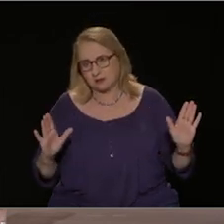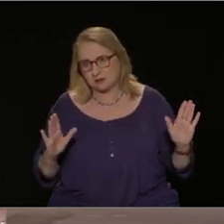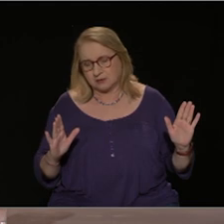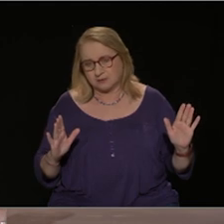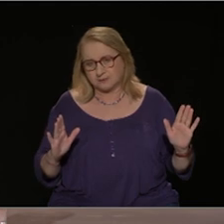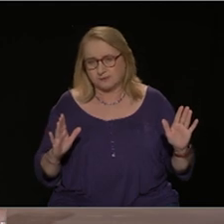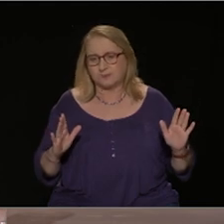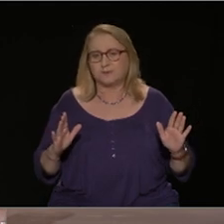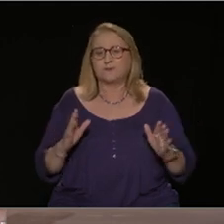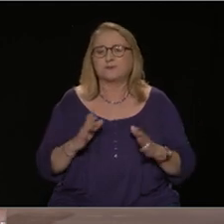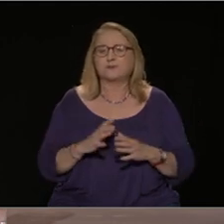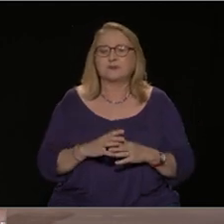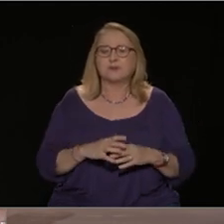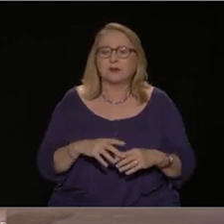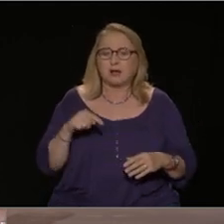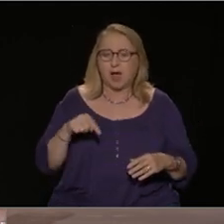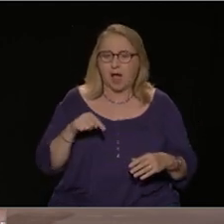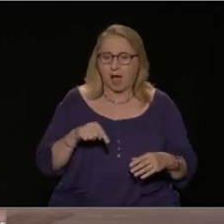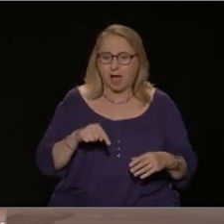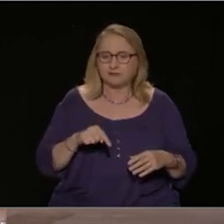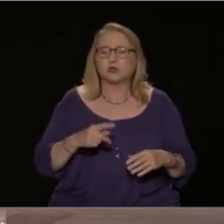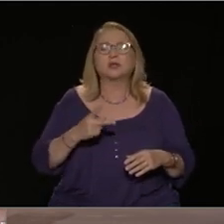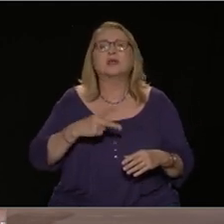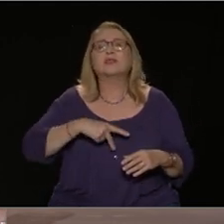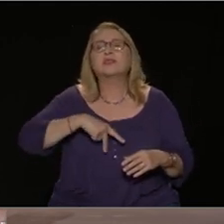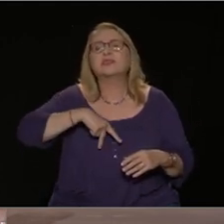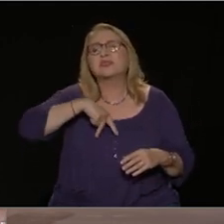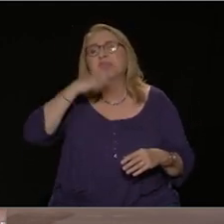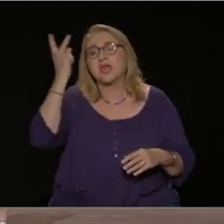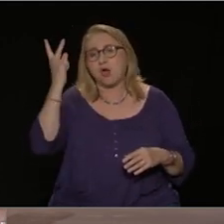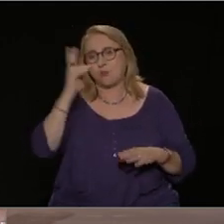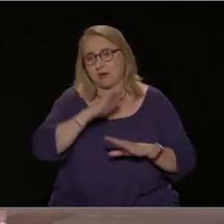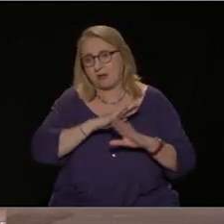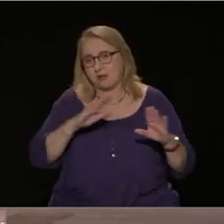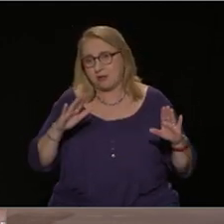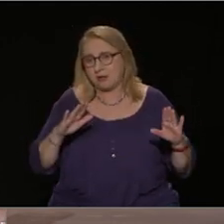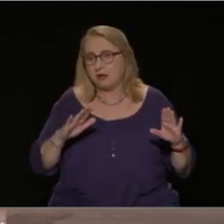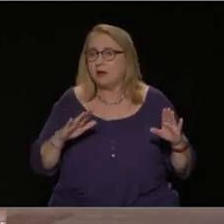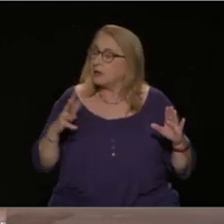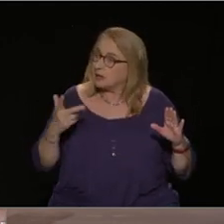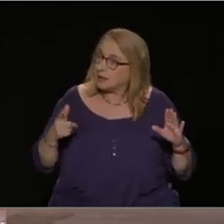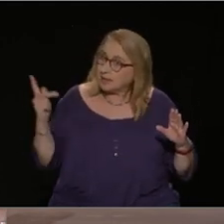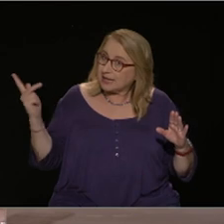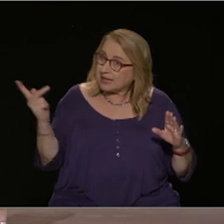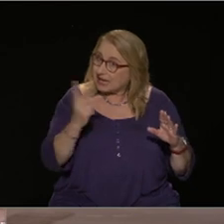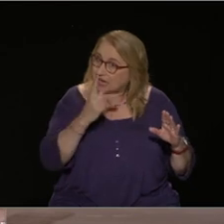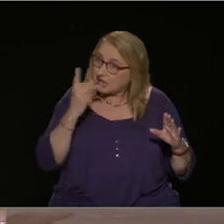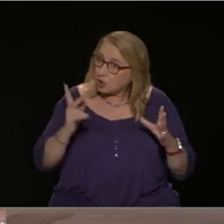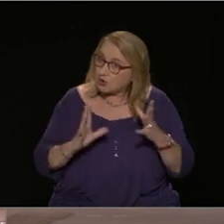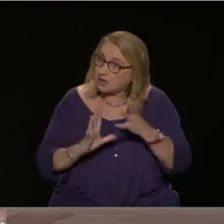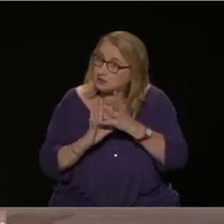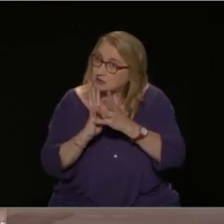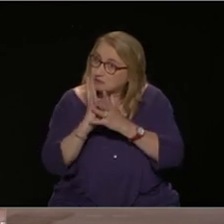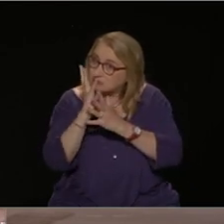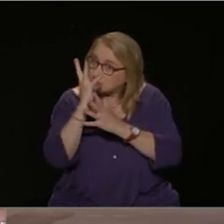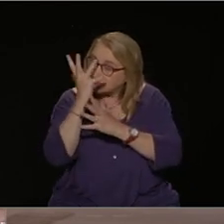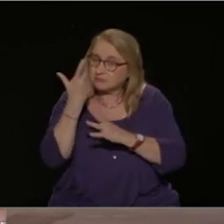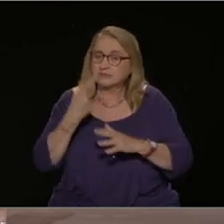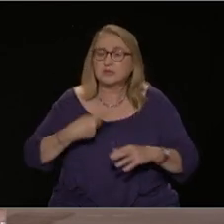Αυτό είναι ένα δικαίωμα με το οποίο η κοινωνία έγινε καλύτερη, με το οποίο οι εργατικές καλλιλαϊκές τάξεις